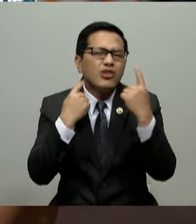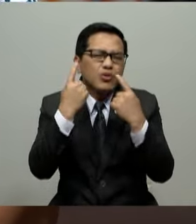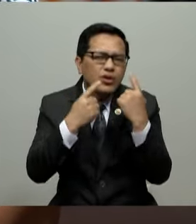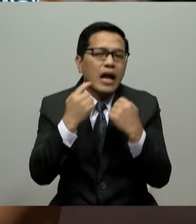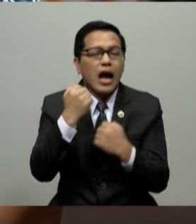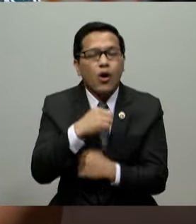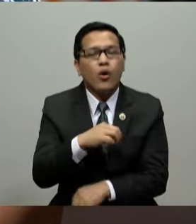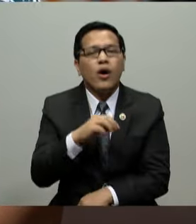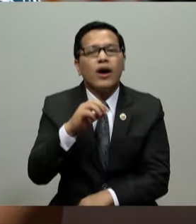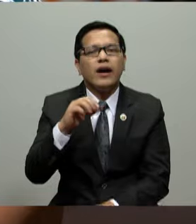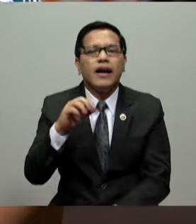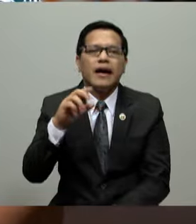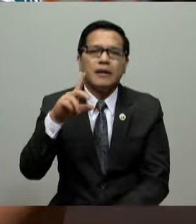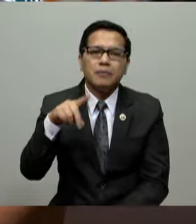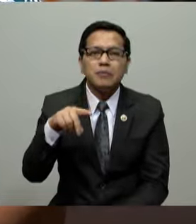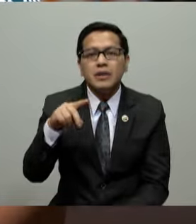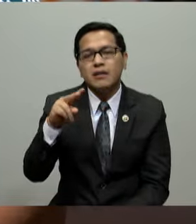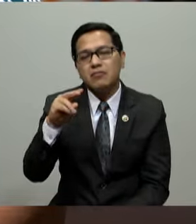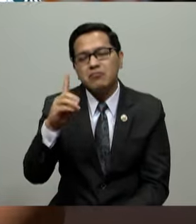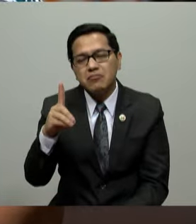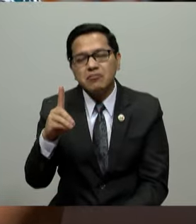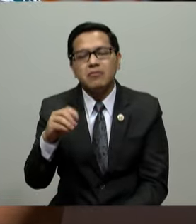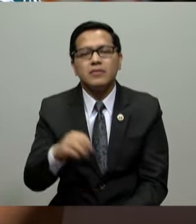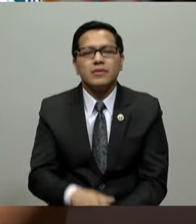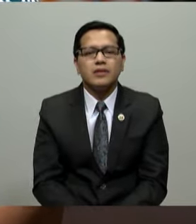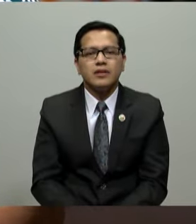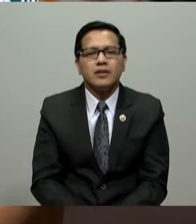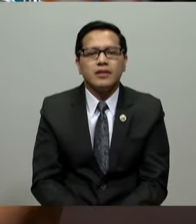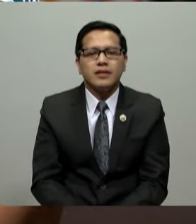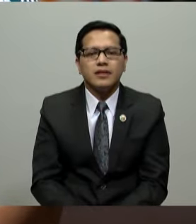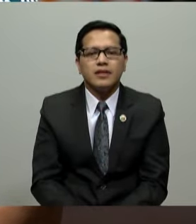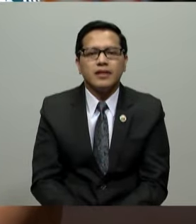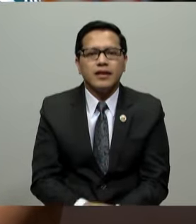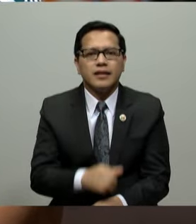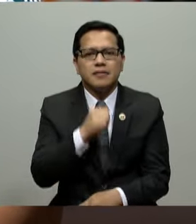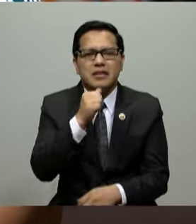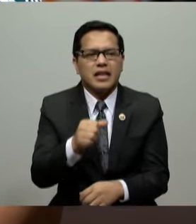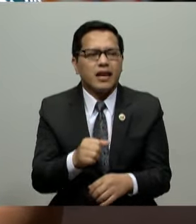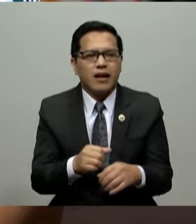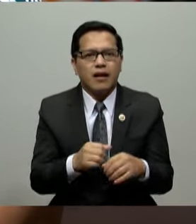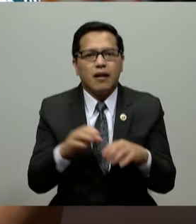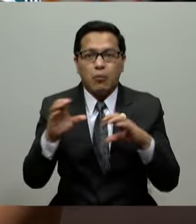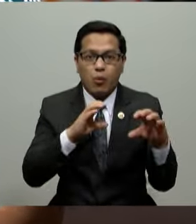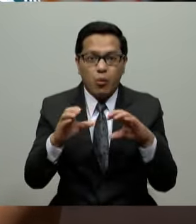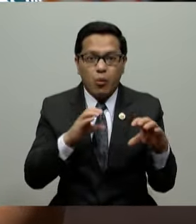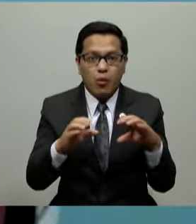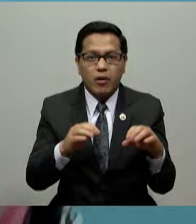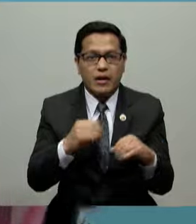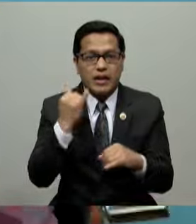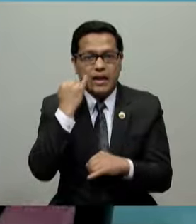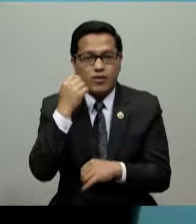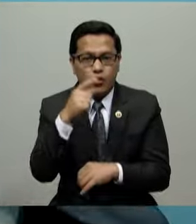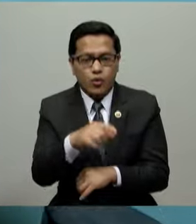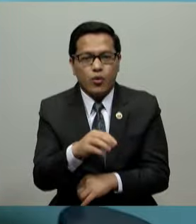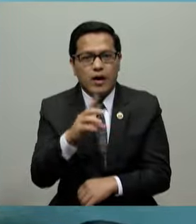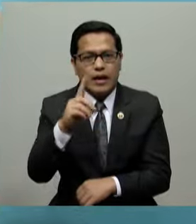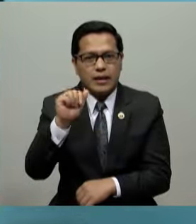naman po kasi lahat ng kapansanan magiging ano rin na hindi ka tutupad. Maka-challenge ka pa po.